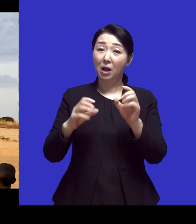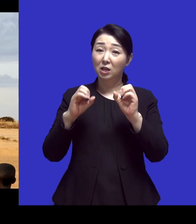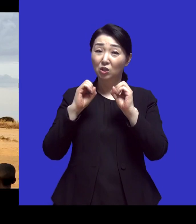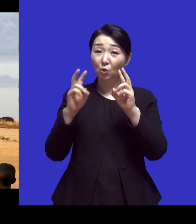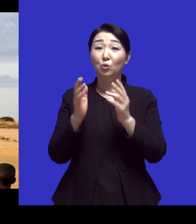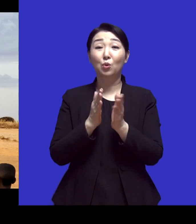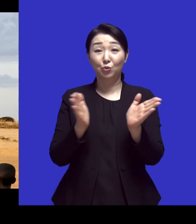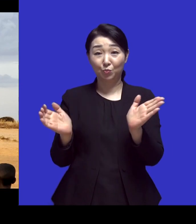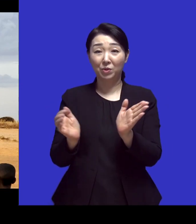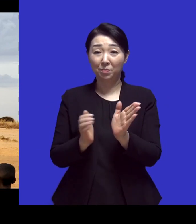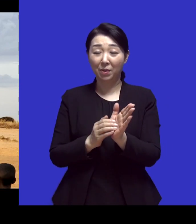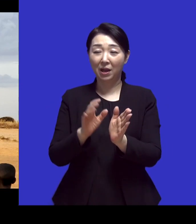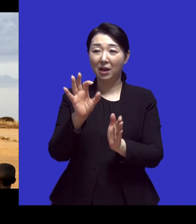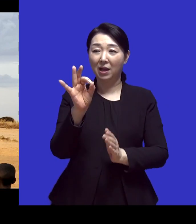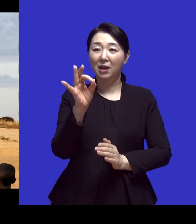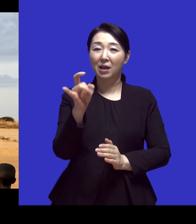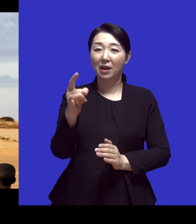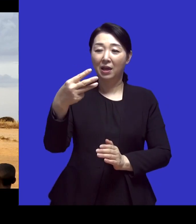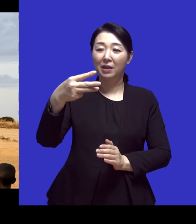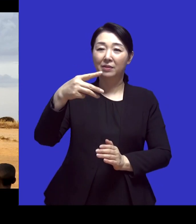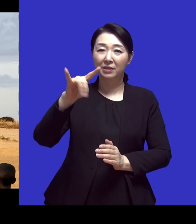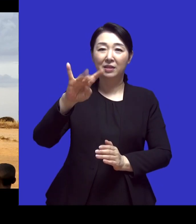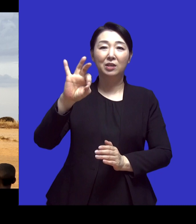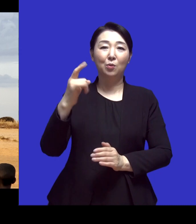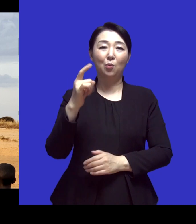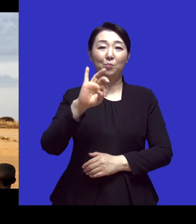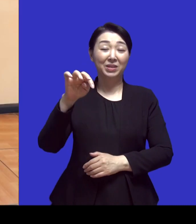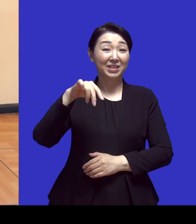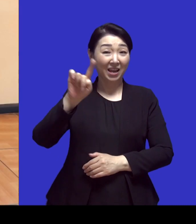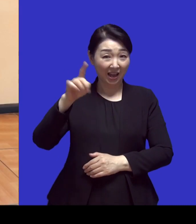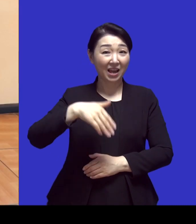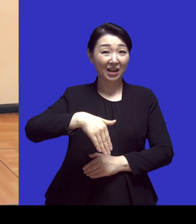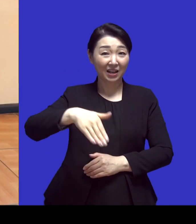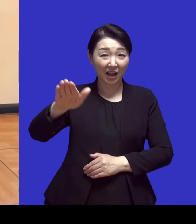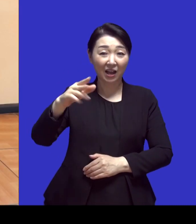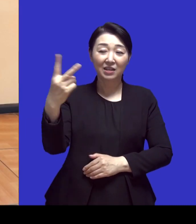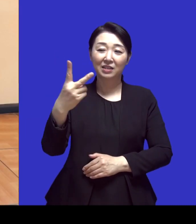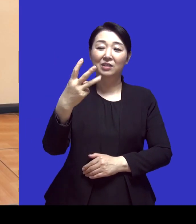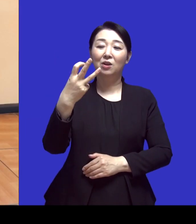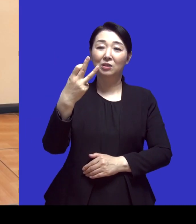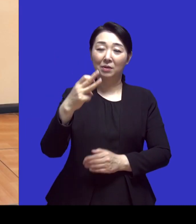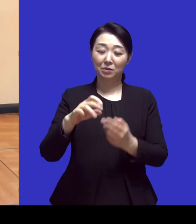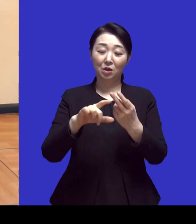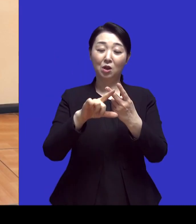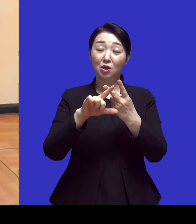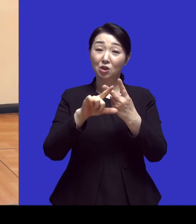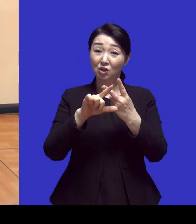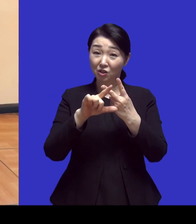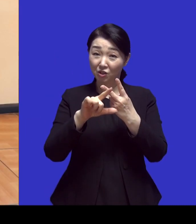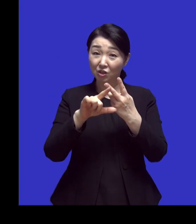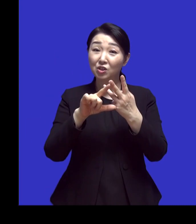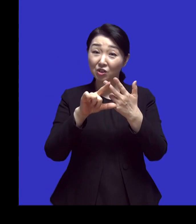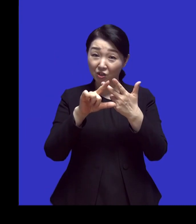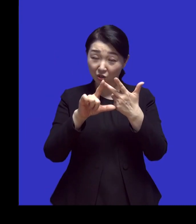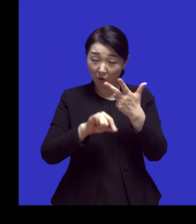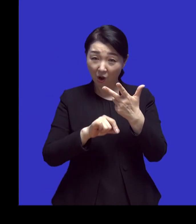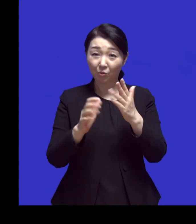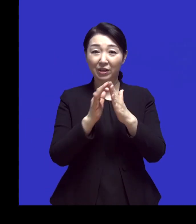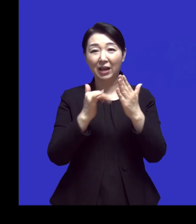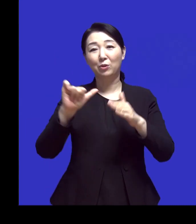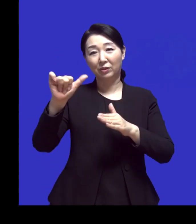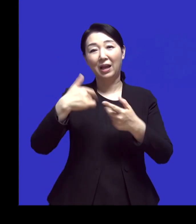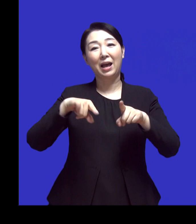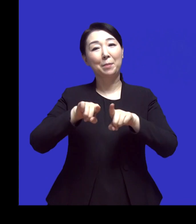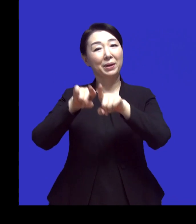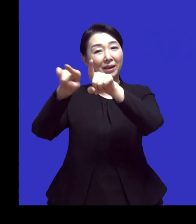거쳐서 에티오패로 가게 됐습니다 2013년 7월에 저희 다섯 식구 같이 함께 이주해서 에티오패로 갔었습니다